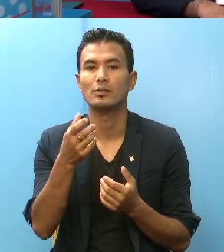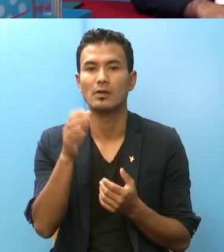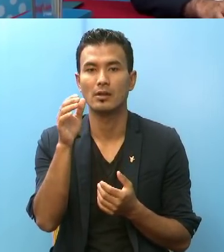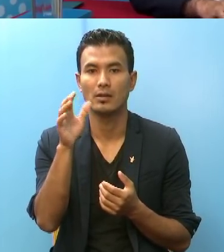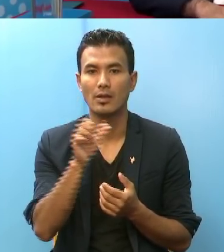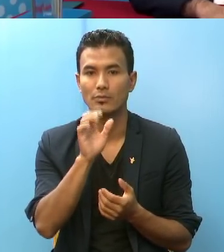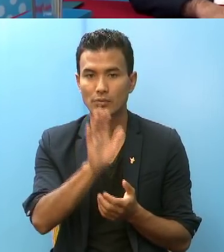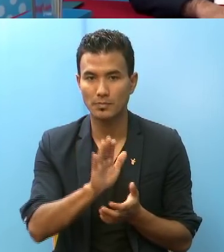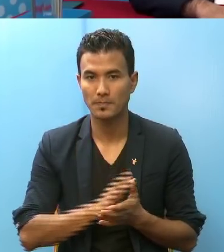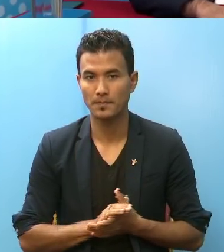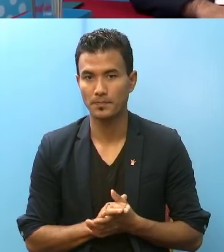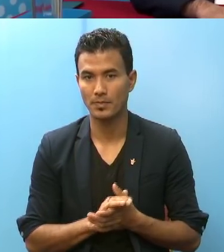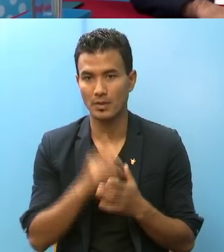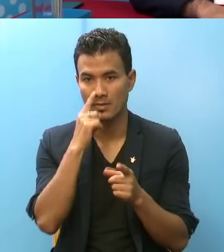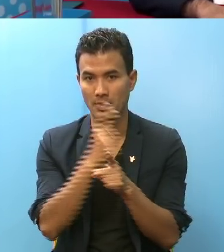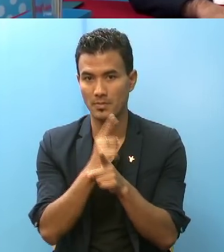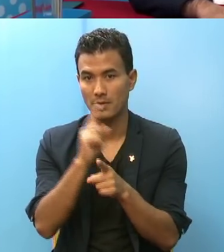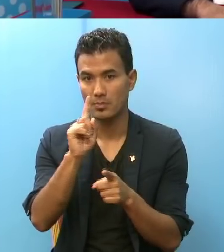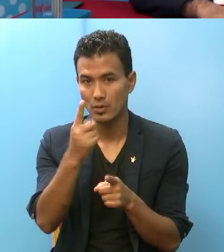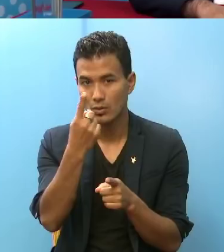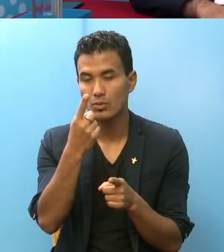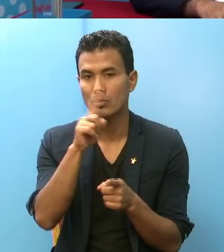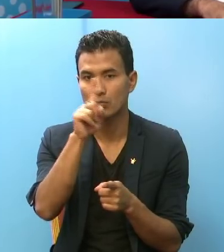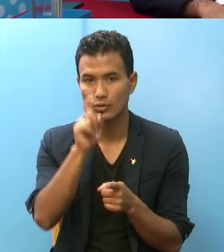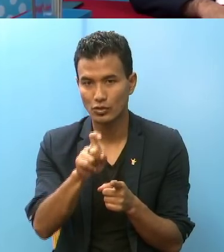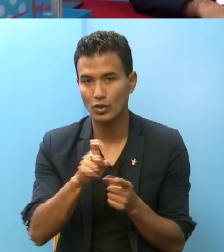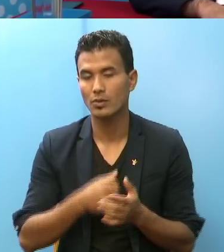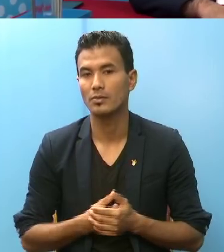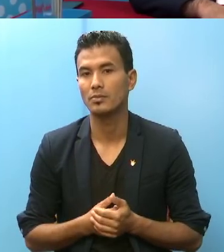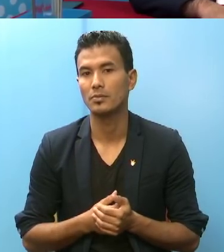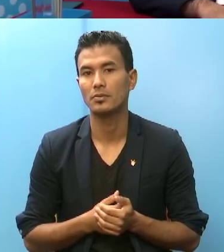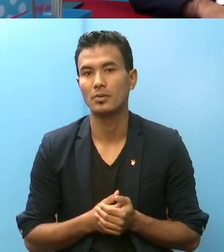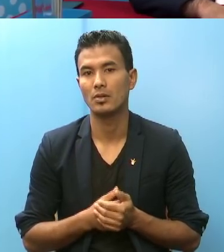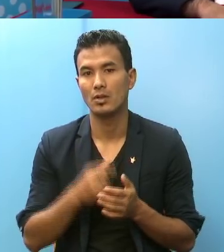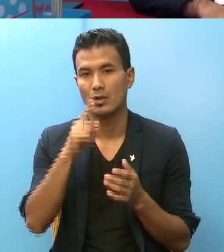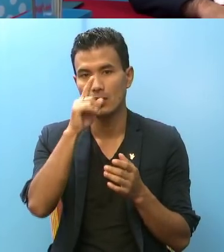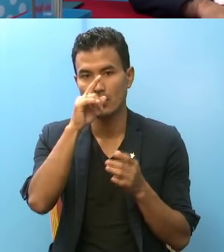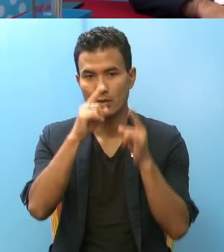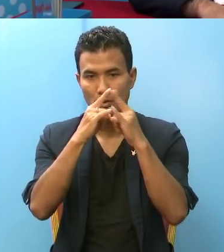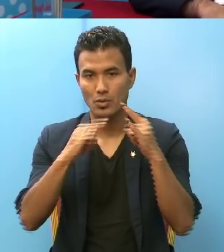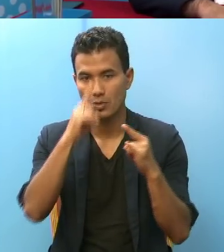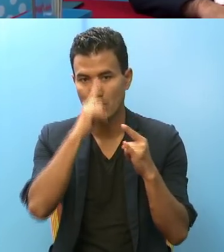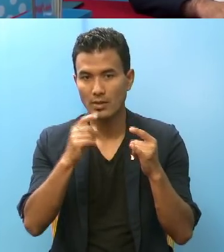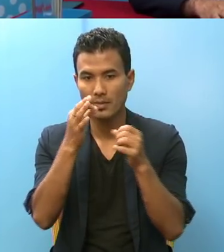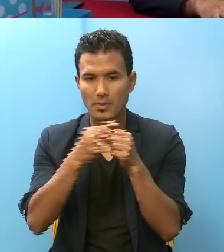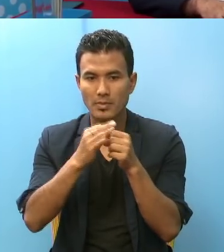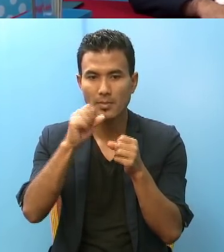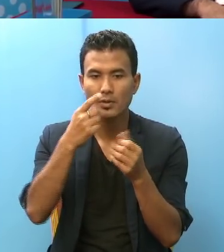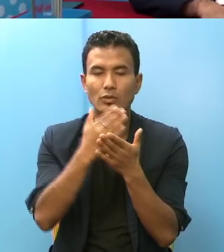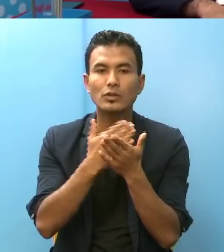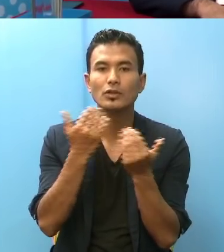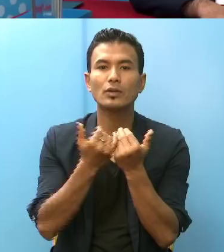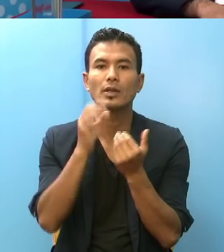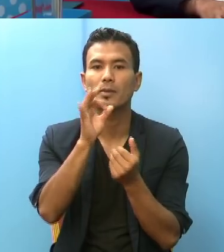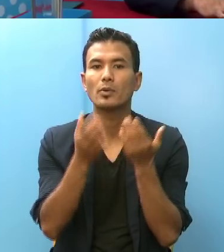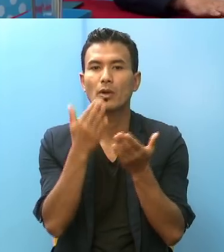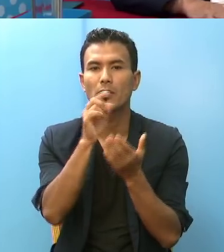रा मैडम लाई पहिलो चाहीं क्वेरी प्रस्णा चा क्वारिंटिन को विवस्तापन कसे री गर्दा राम्रों